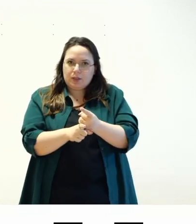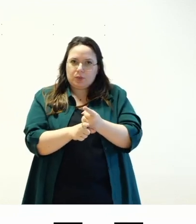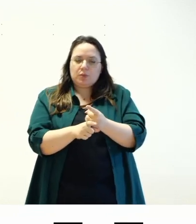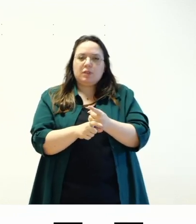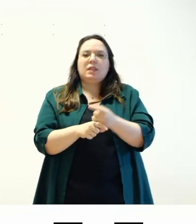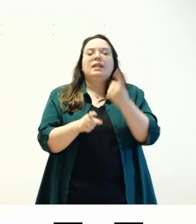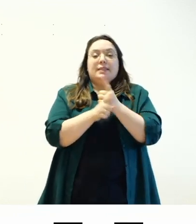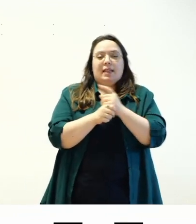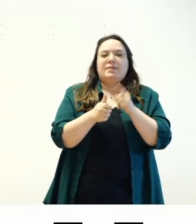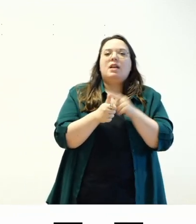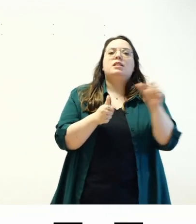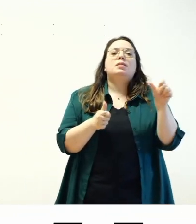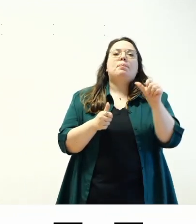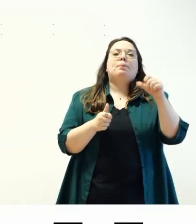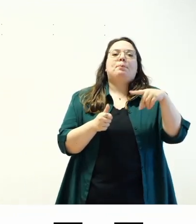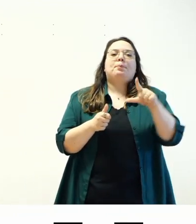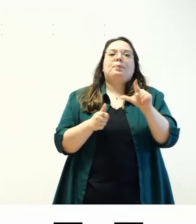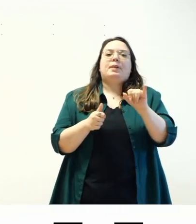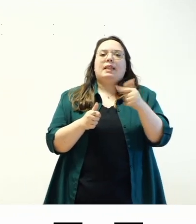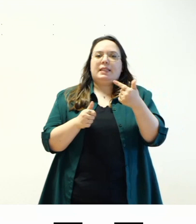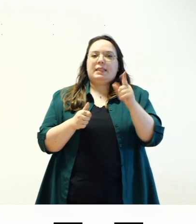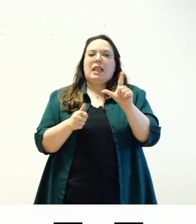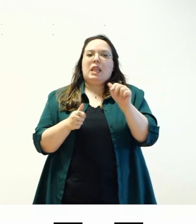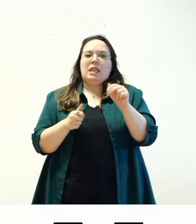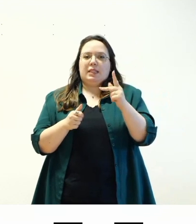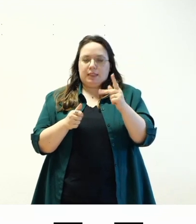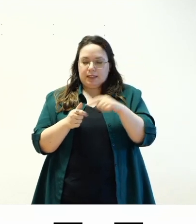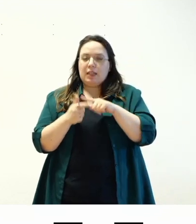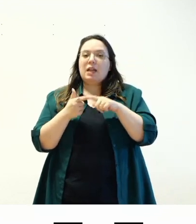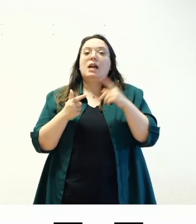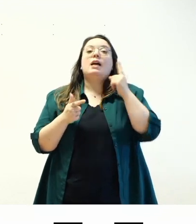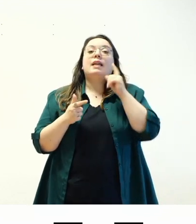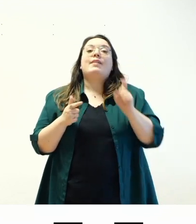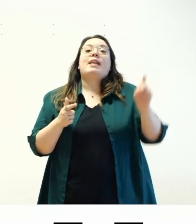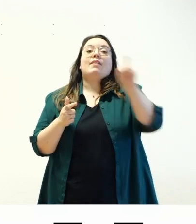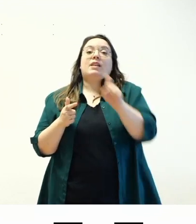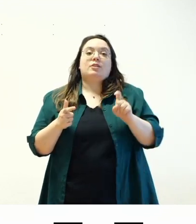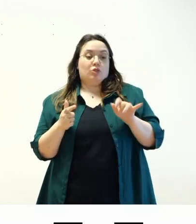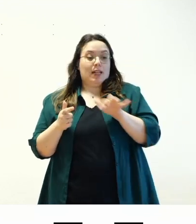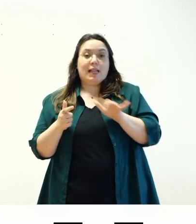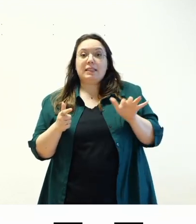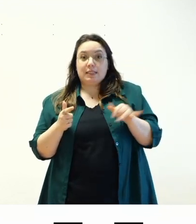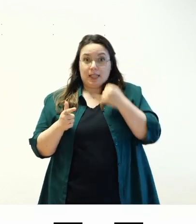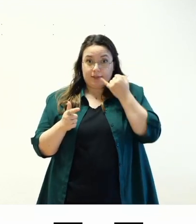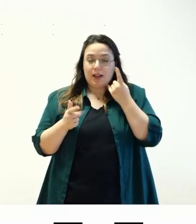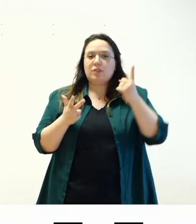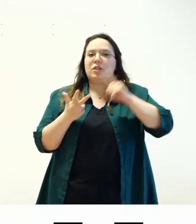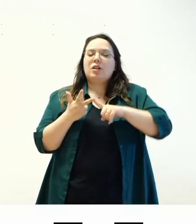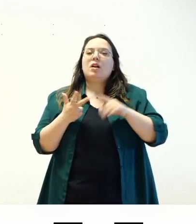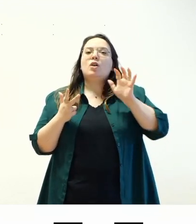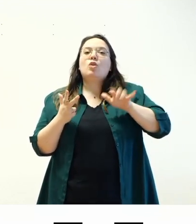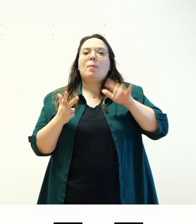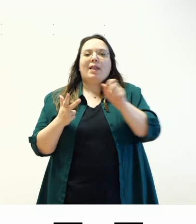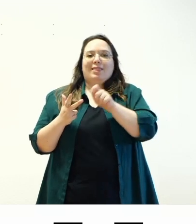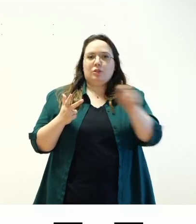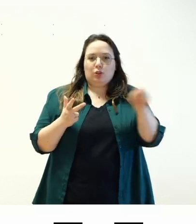link devono essere navigabili da tastiera e devono avere i collegamenti in line sottolineati vado molto rapidamente